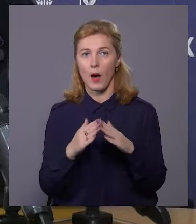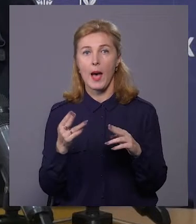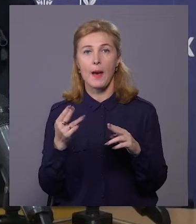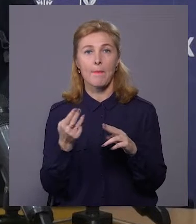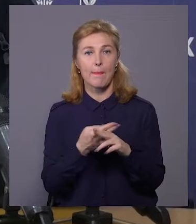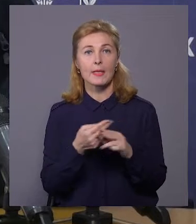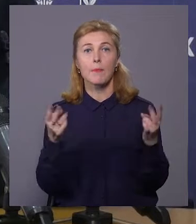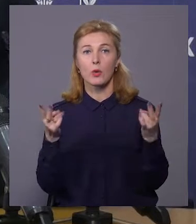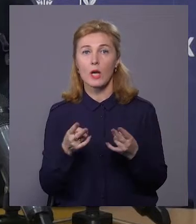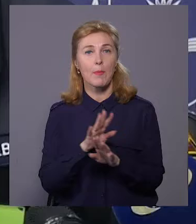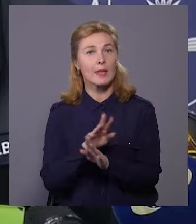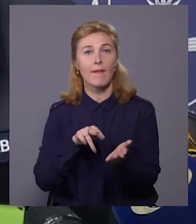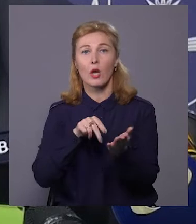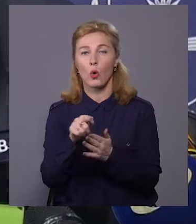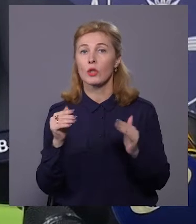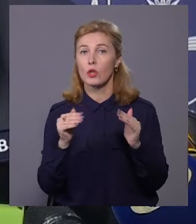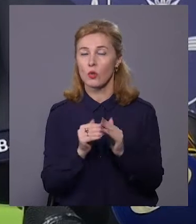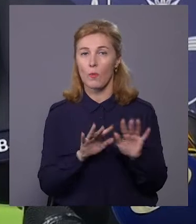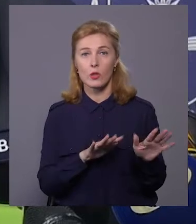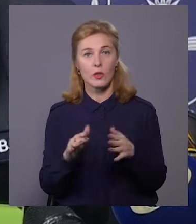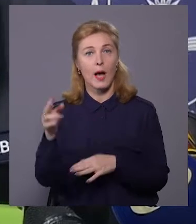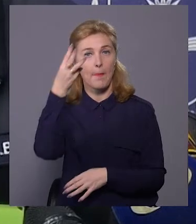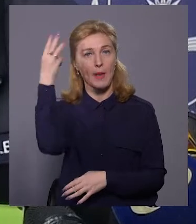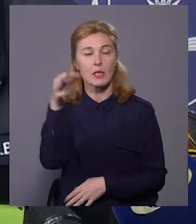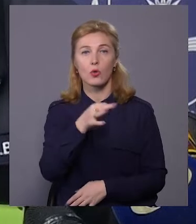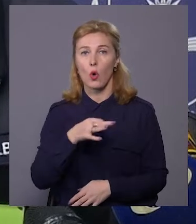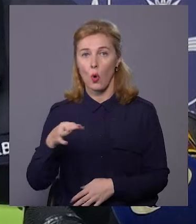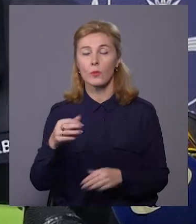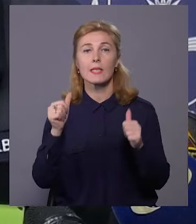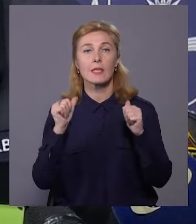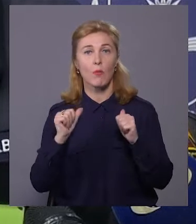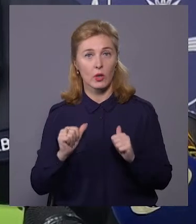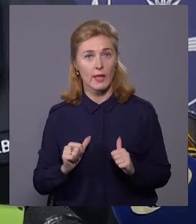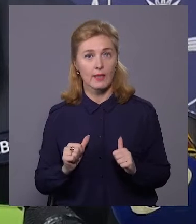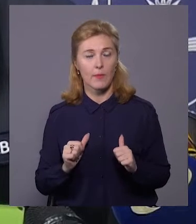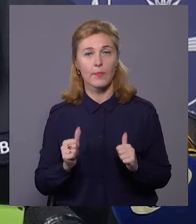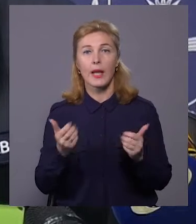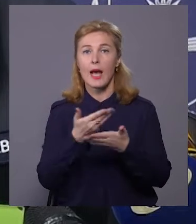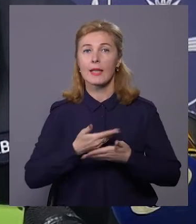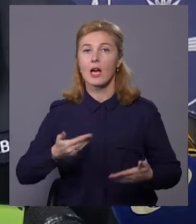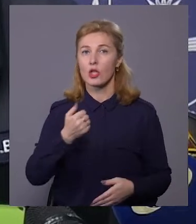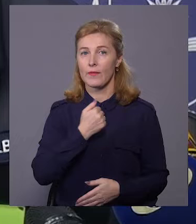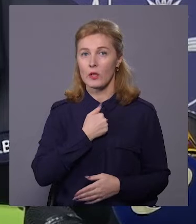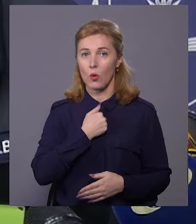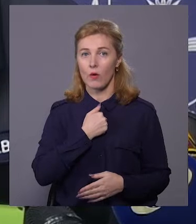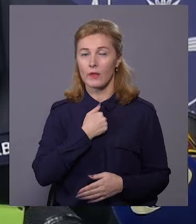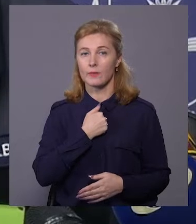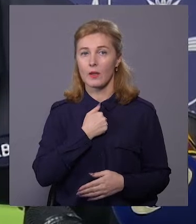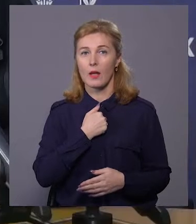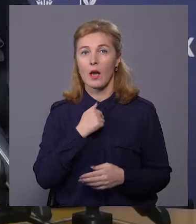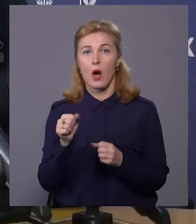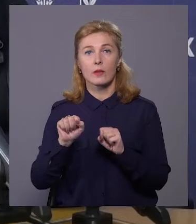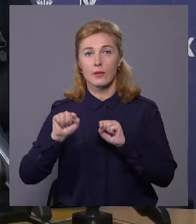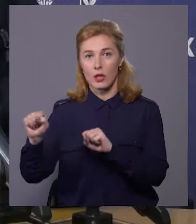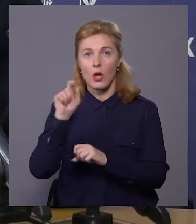нагальної потреби не виходити з дому. Ситуація Хмельницької області спокійна. Наші військові тримають оборони